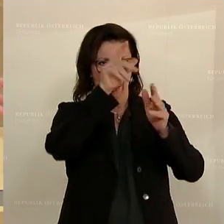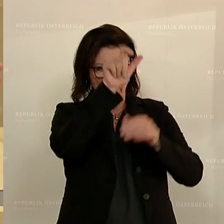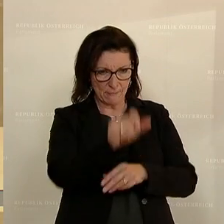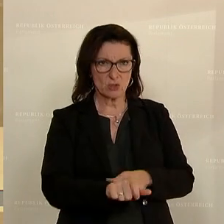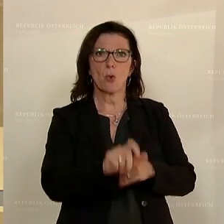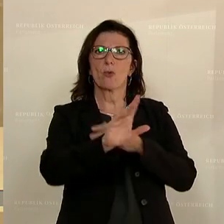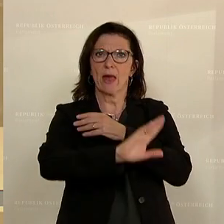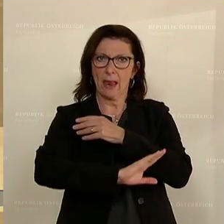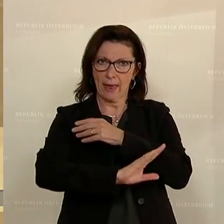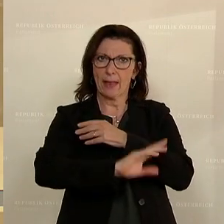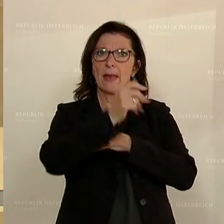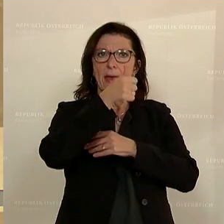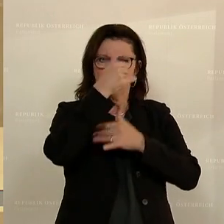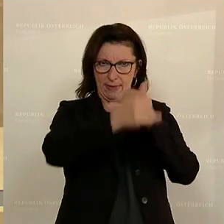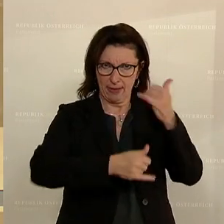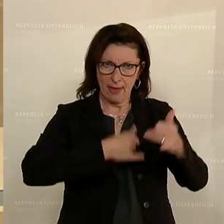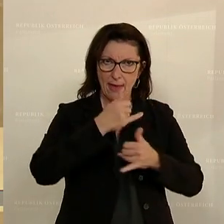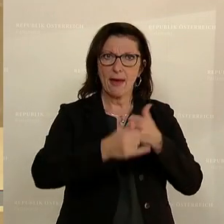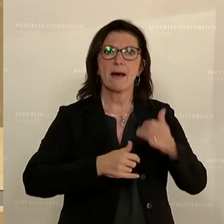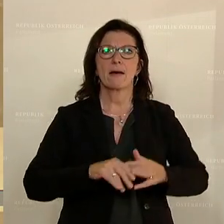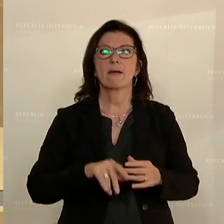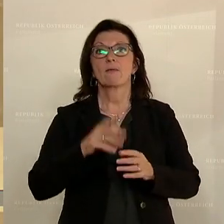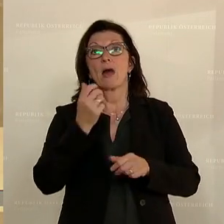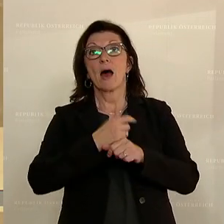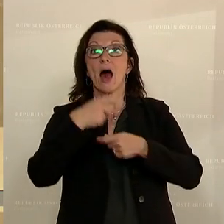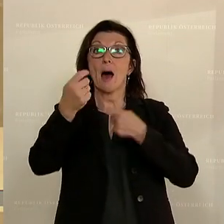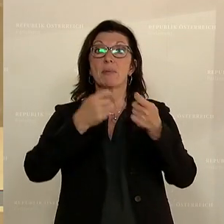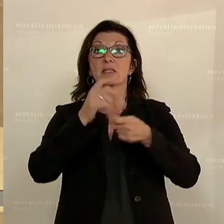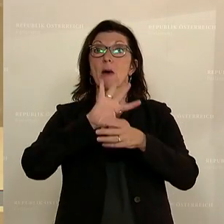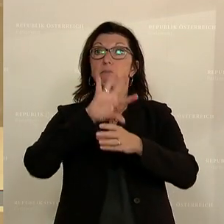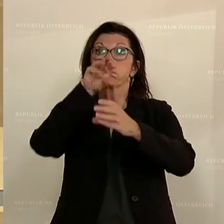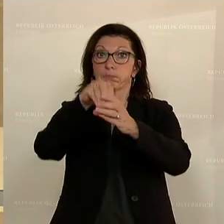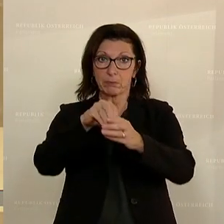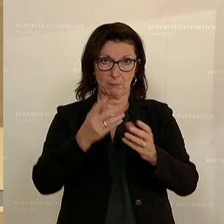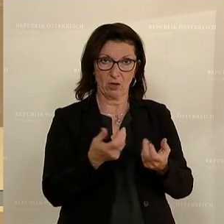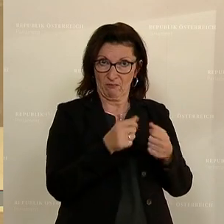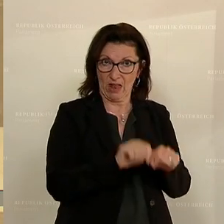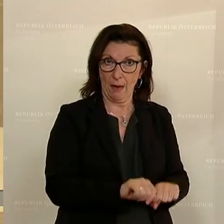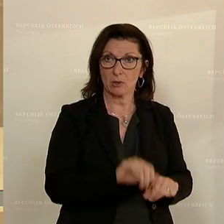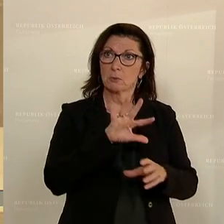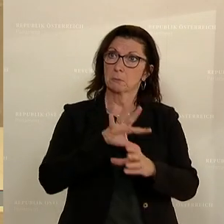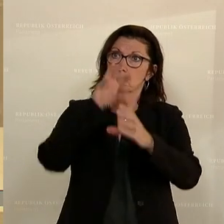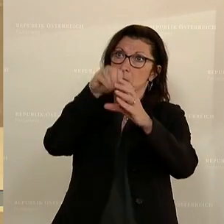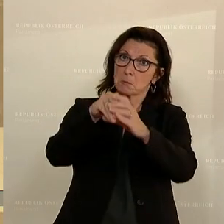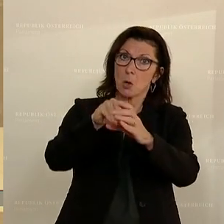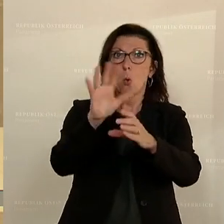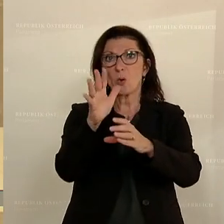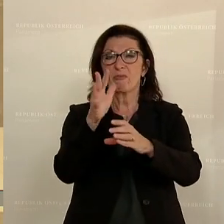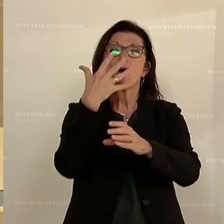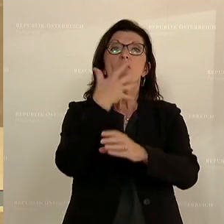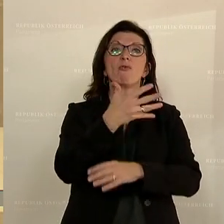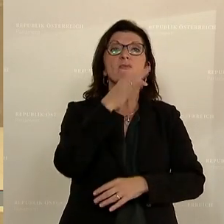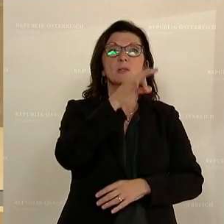Der Erfolg bei der Eingliederung in den Arbeitsmarkt ist nach Abschluss in etwa bei 50 Prozent